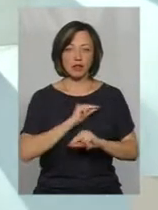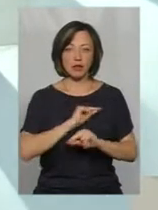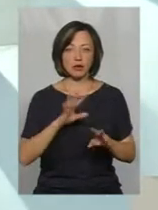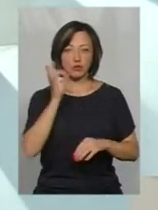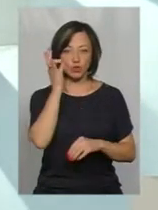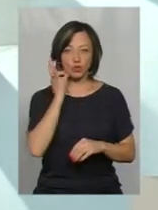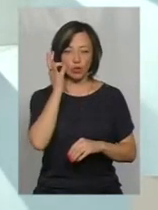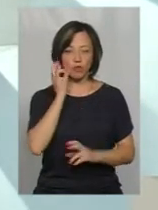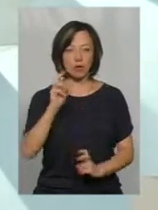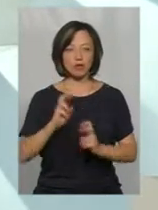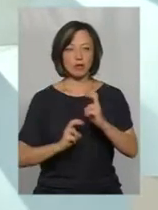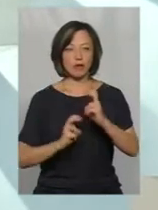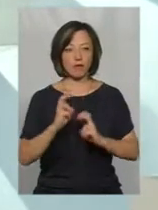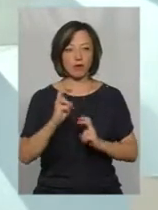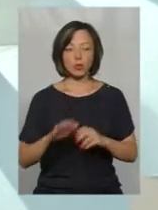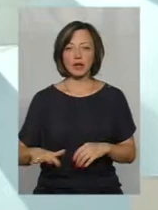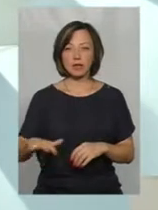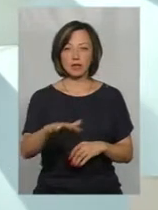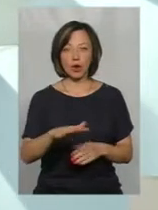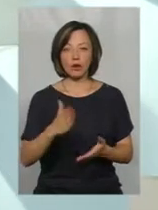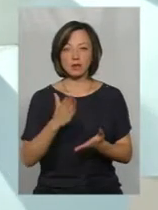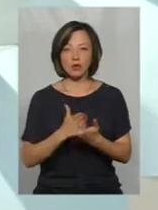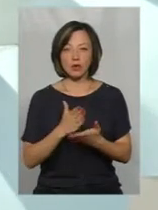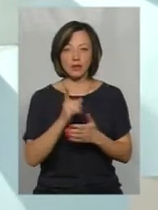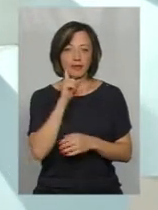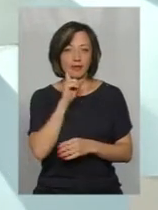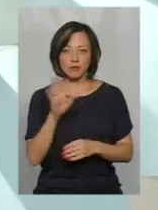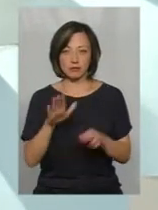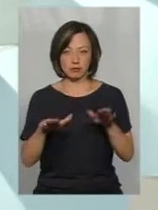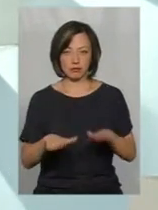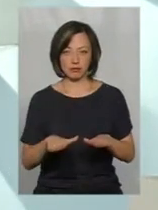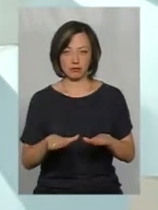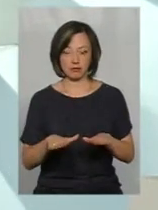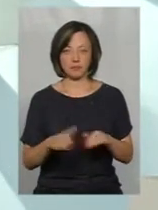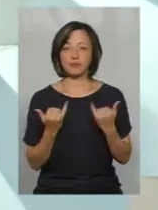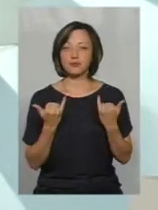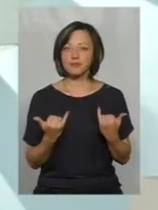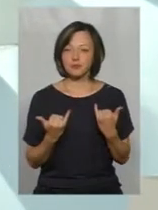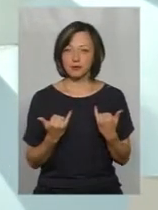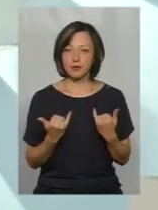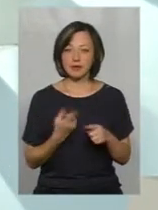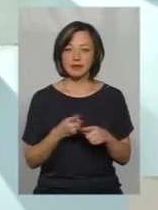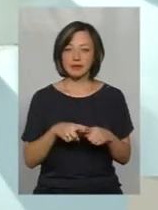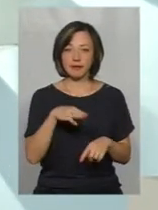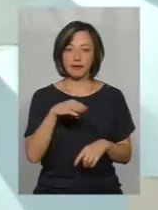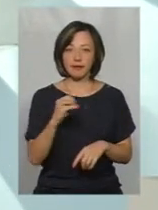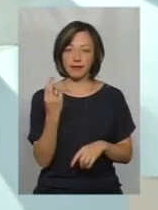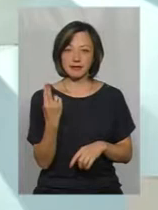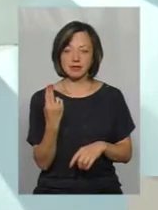цукрового заводу. Територіально вона знаходилася в незручному місці. Сьогодні ця ТЕС